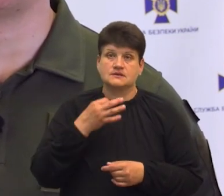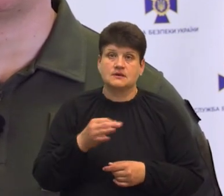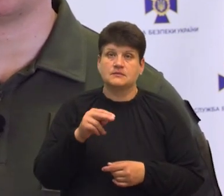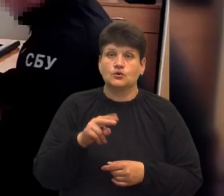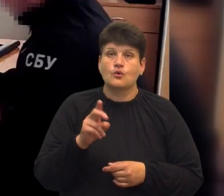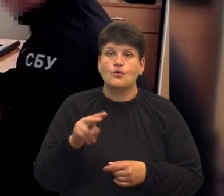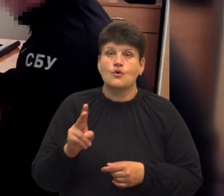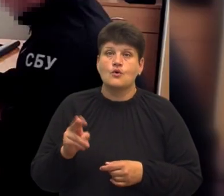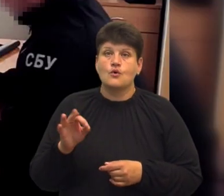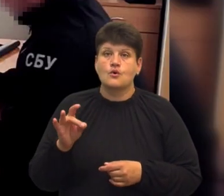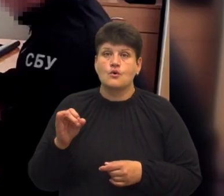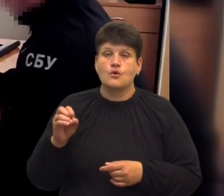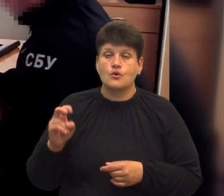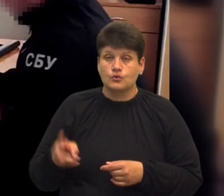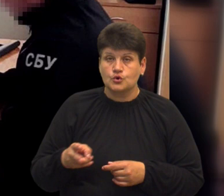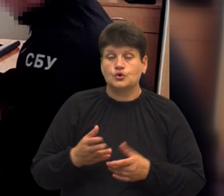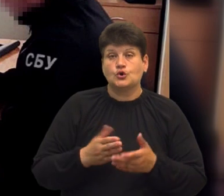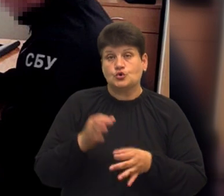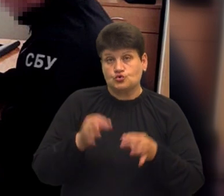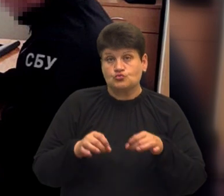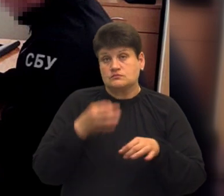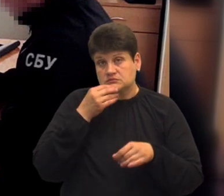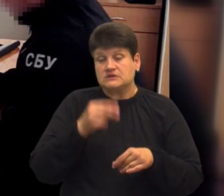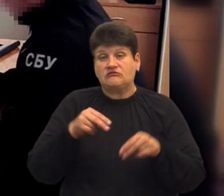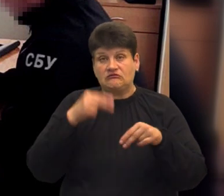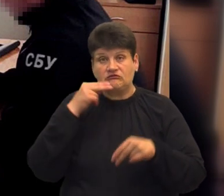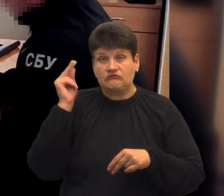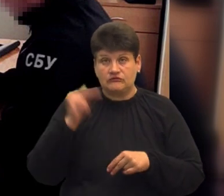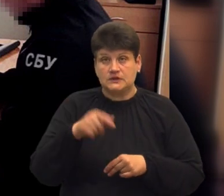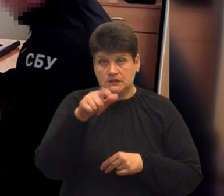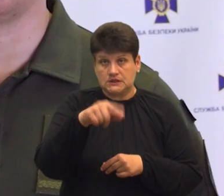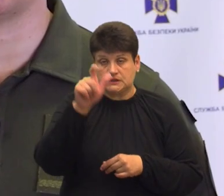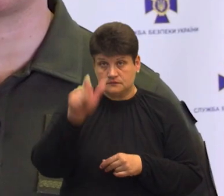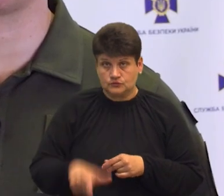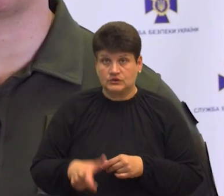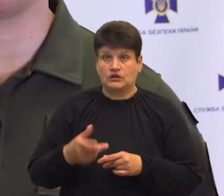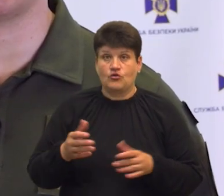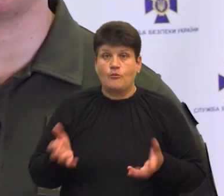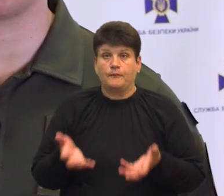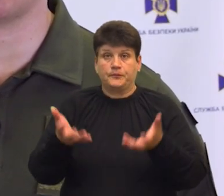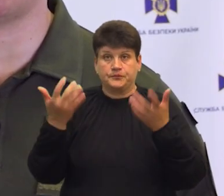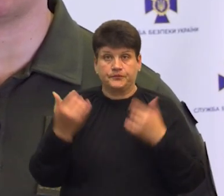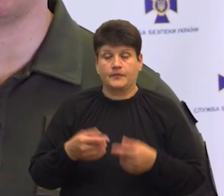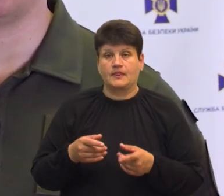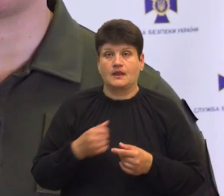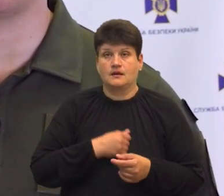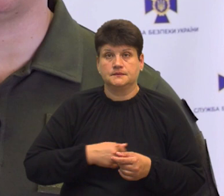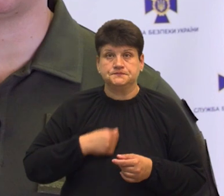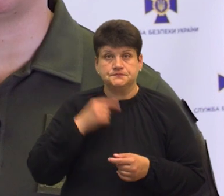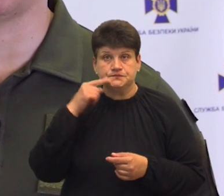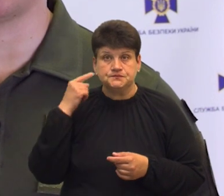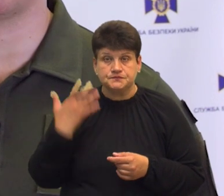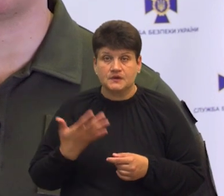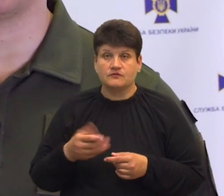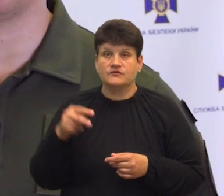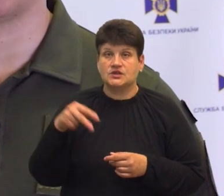За його словами, суд визнав послушника винним у виправдовуванні збройної агресії Росії. Під час досудового розслідування встановлено, що у